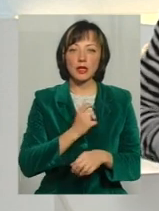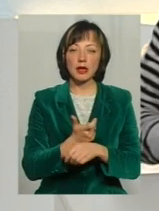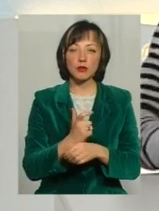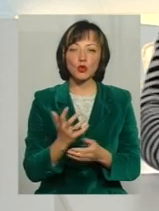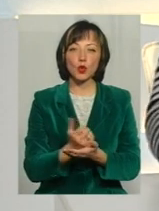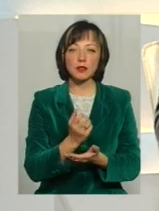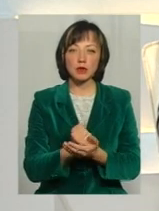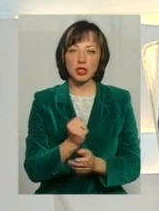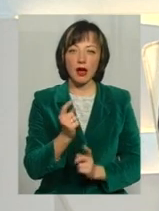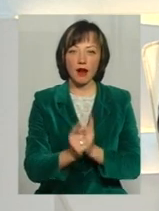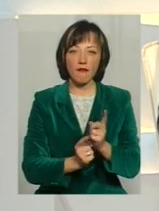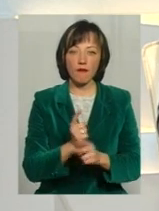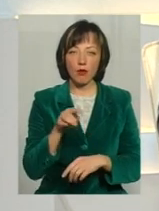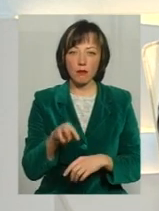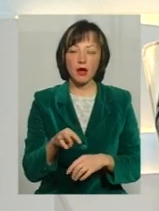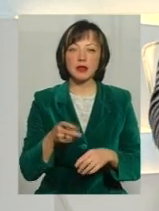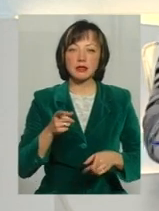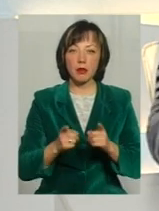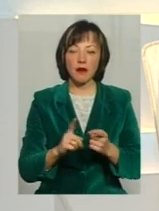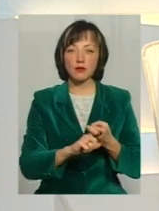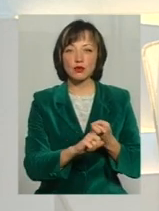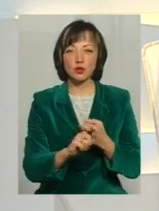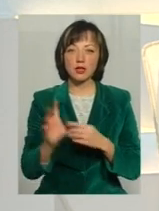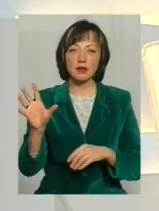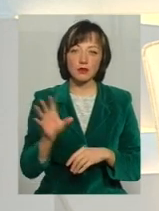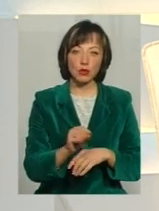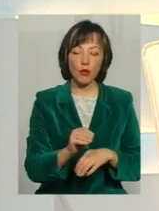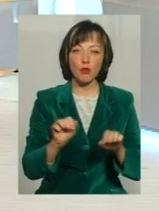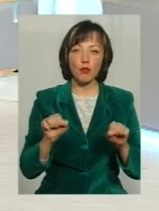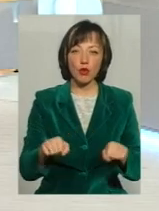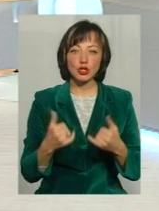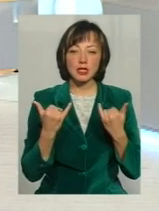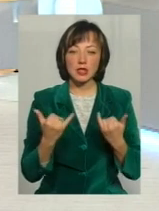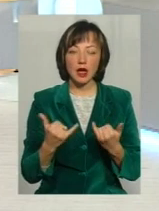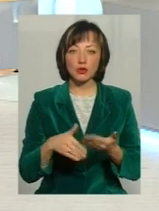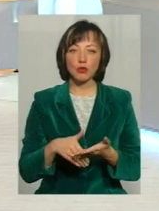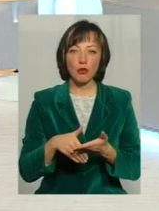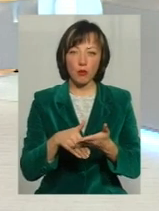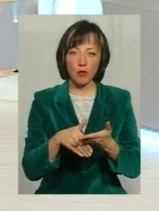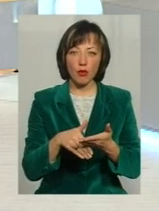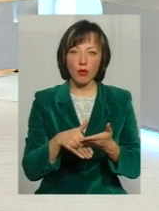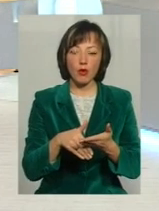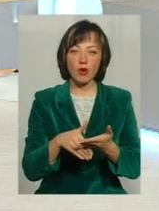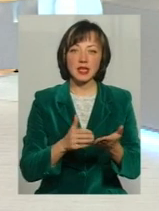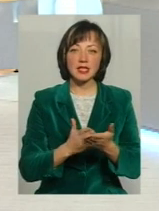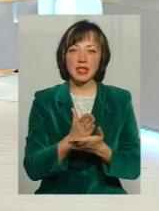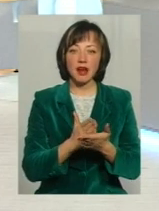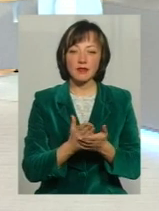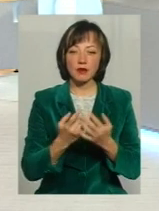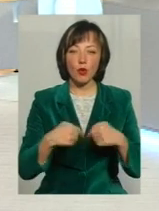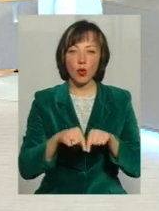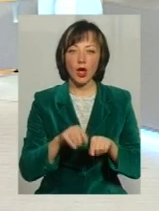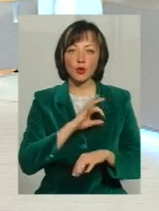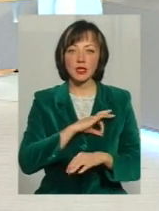успішних реформ Адже, справді, стосується всього, можна зараз за допомогою сервісів органів юстиції